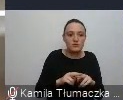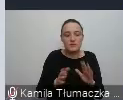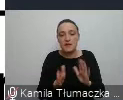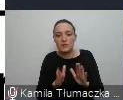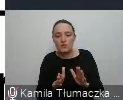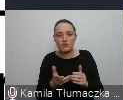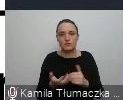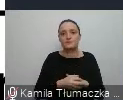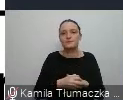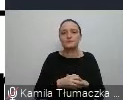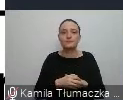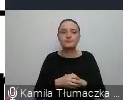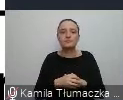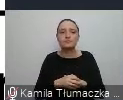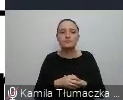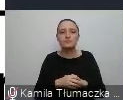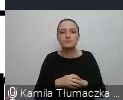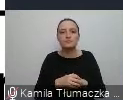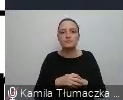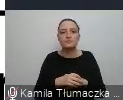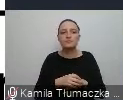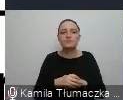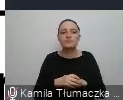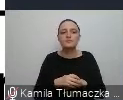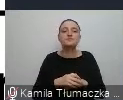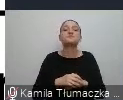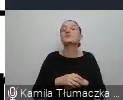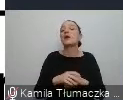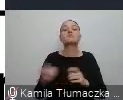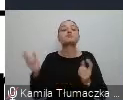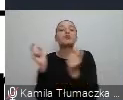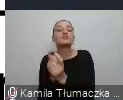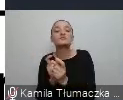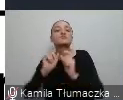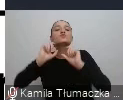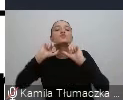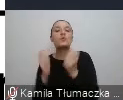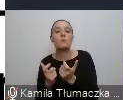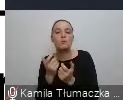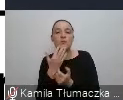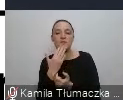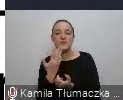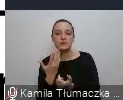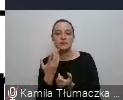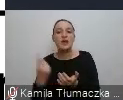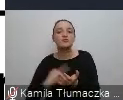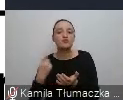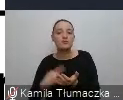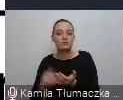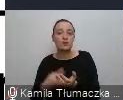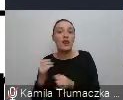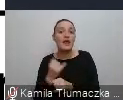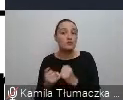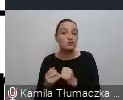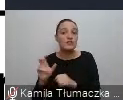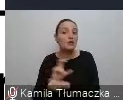wdrażanych w terapii. Jakie były koronne argumenty, takie najczęściej stosowane, jeśli ktoś technologią